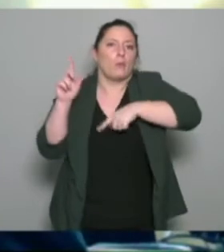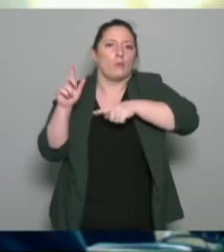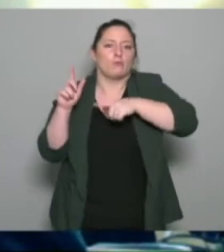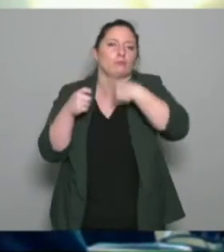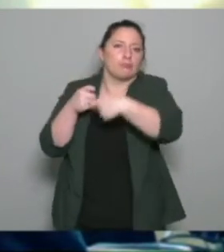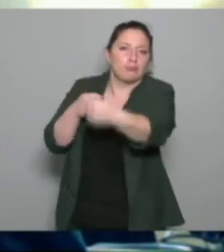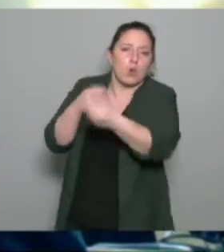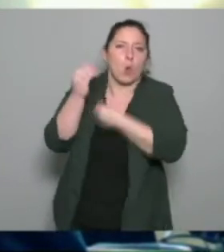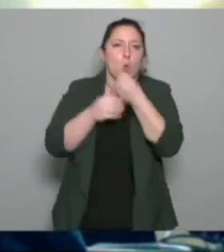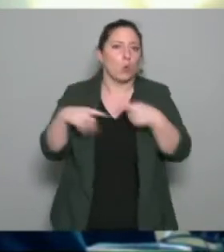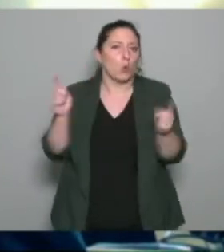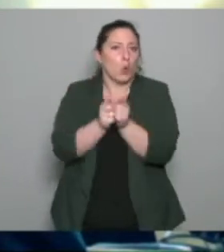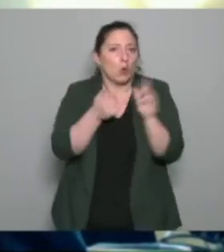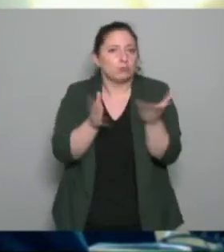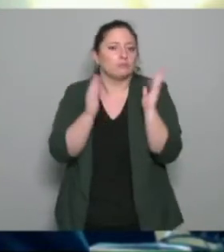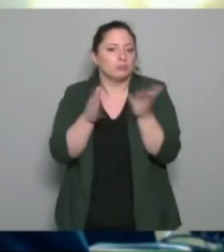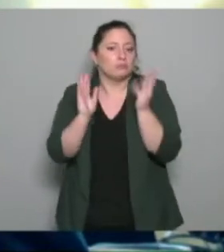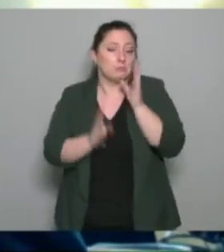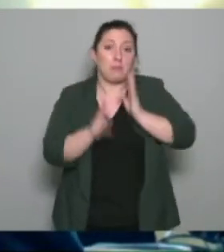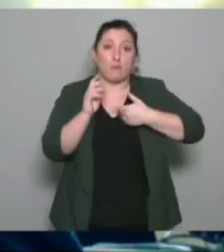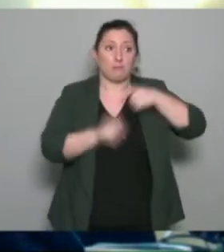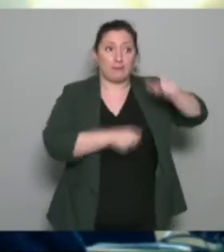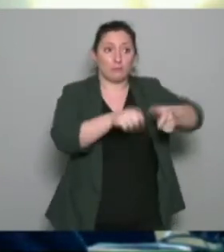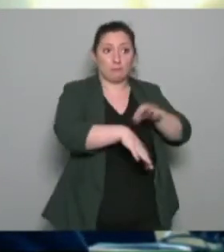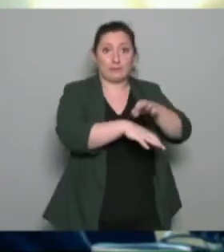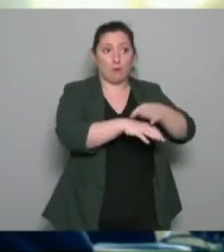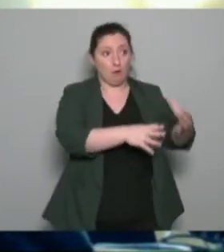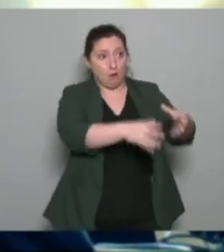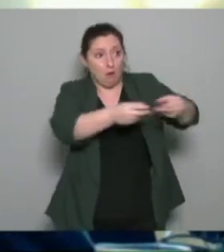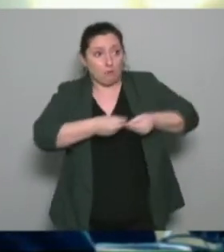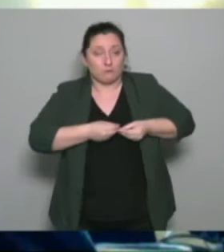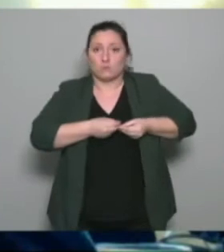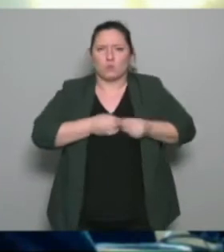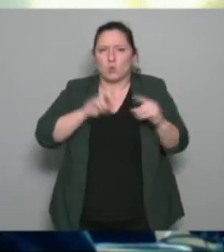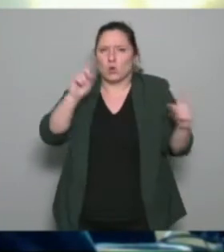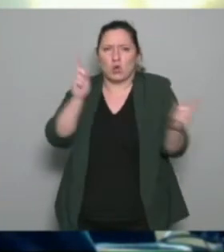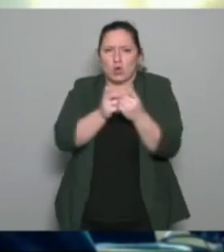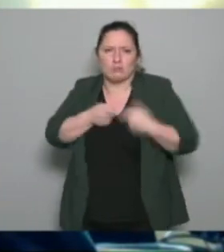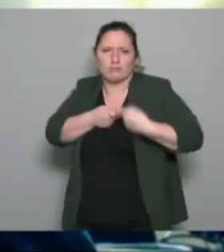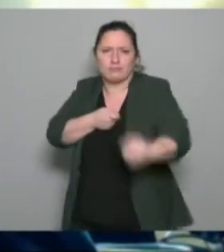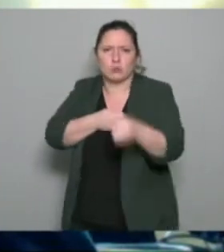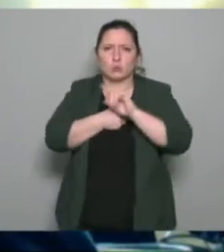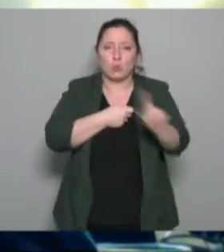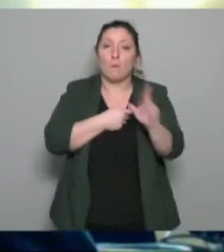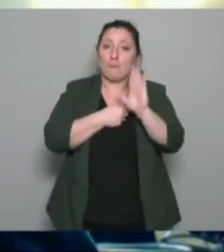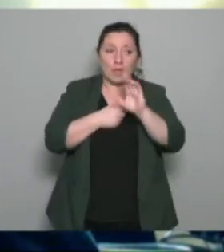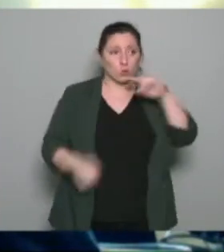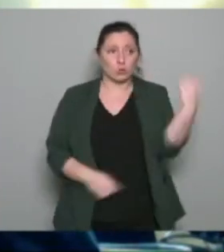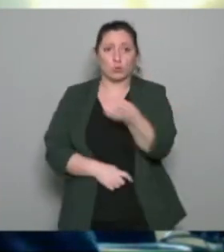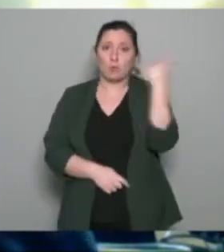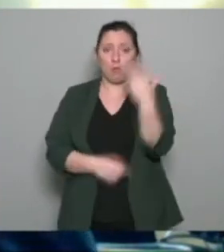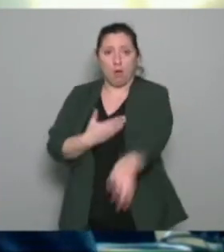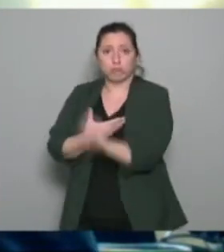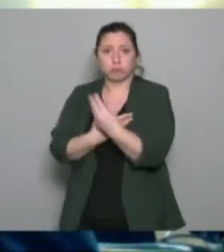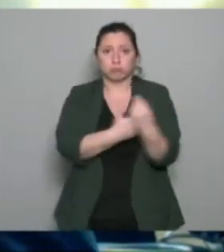patients qui sont là sur une très courte durée pour autant tous peuvent bénéficier de ce type d'activité et surtout